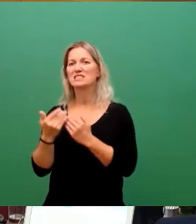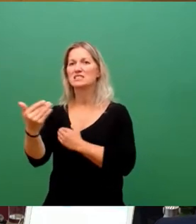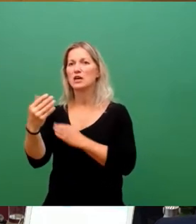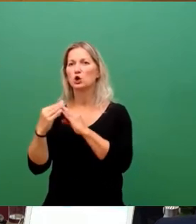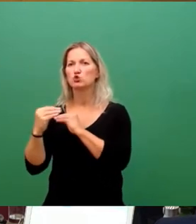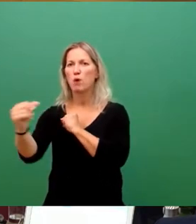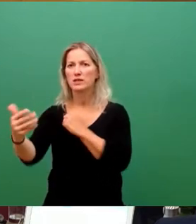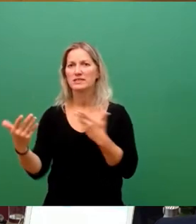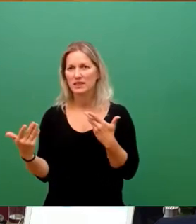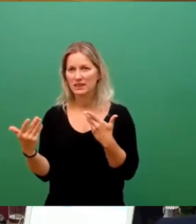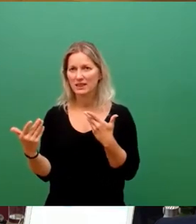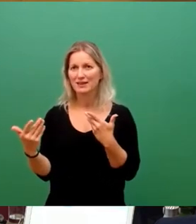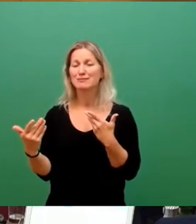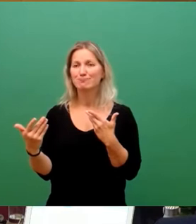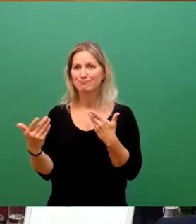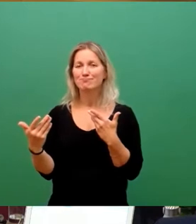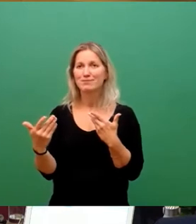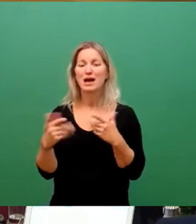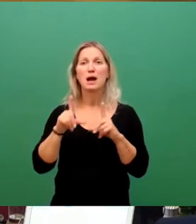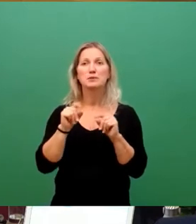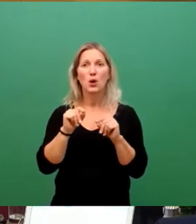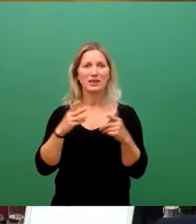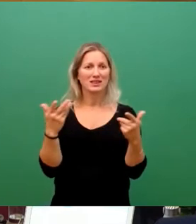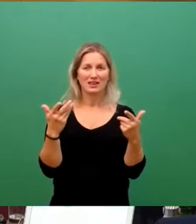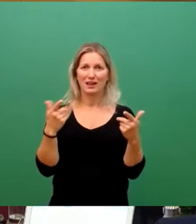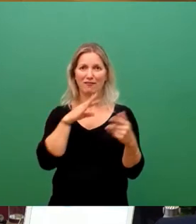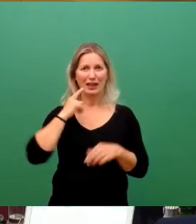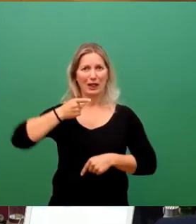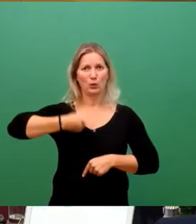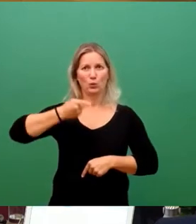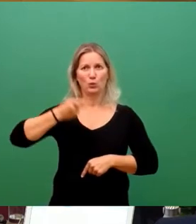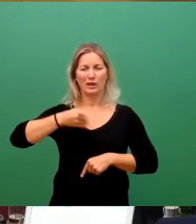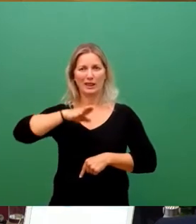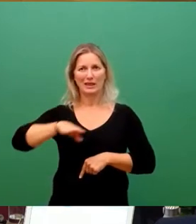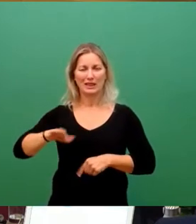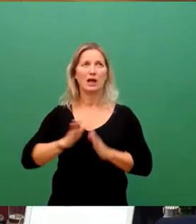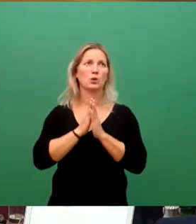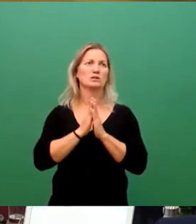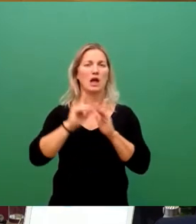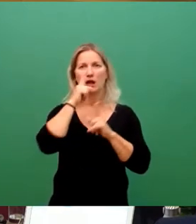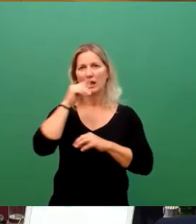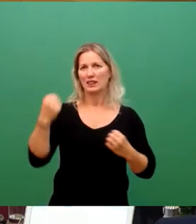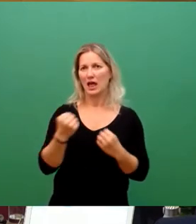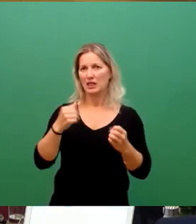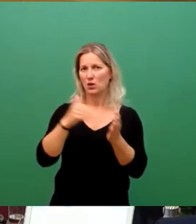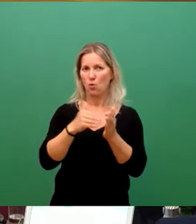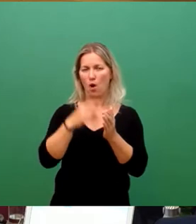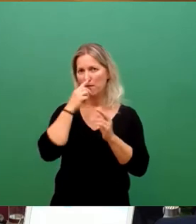Kinder befinden sich aktuell, Gott sei Dank, noch im Training, aber völlig anders,